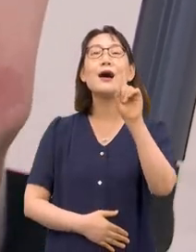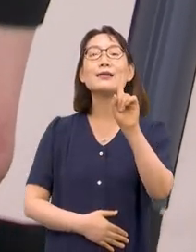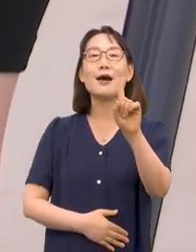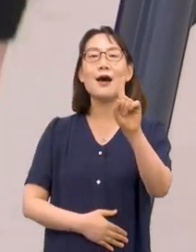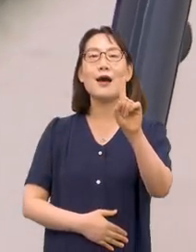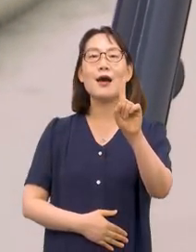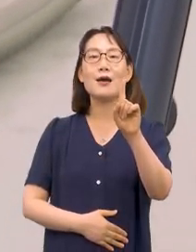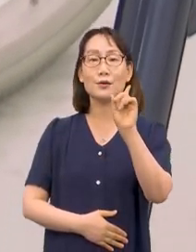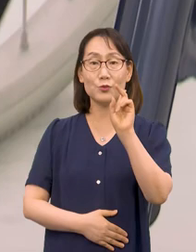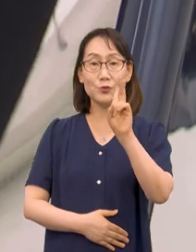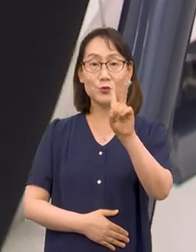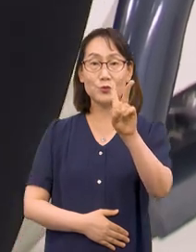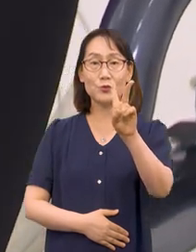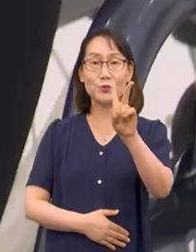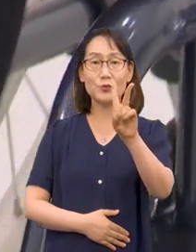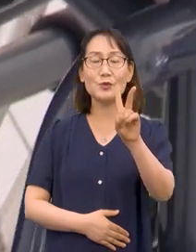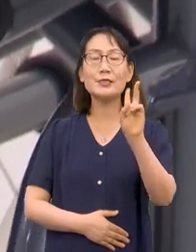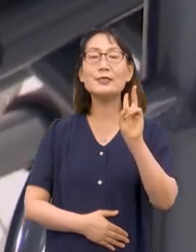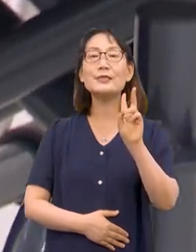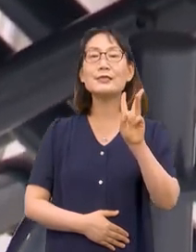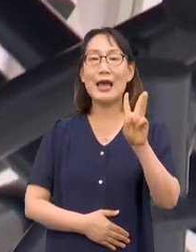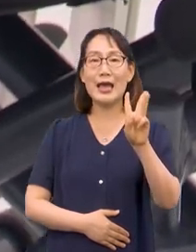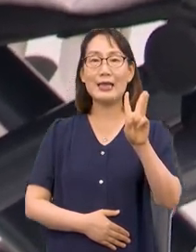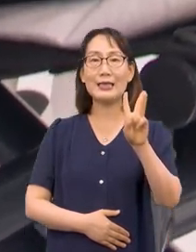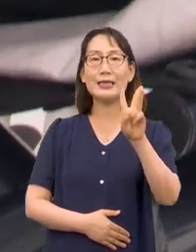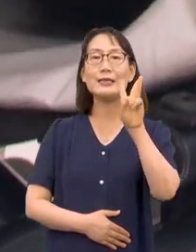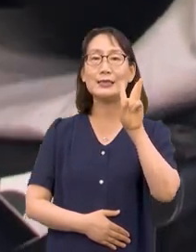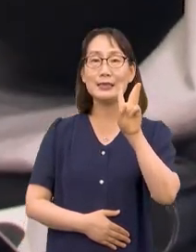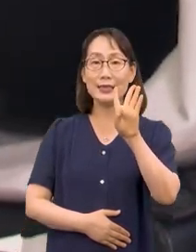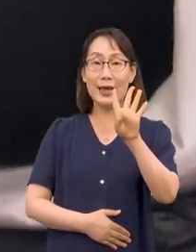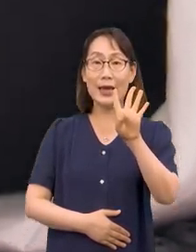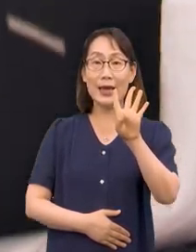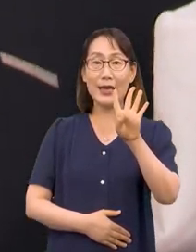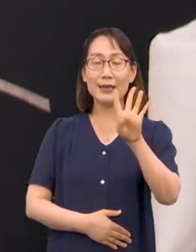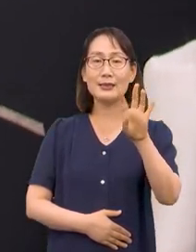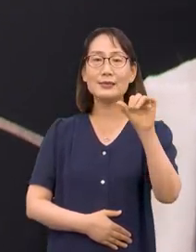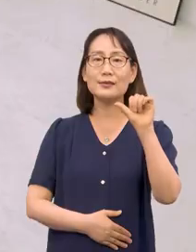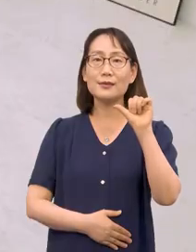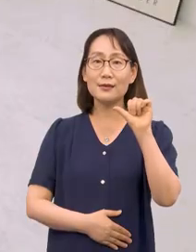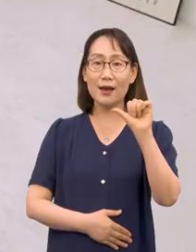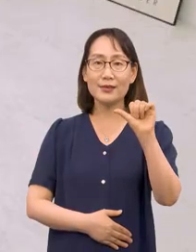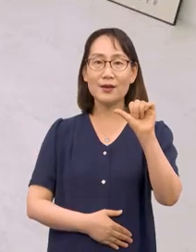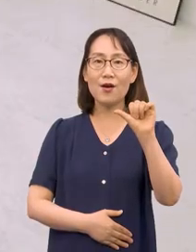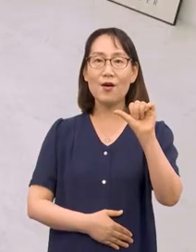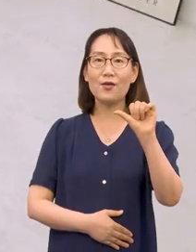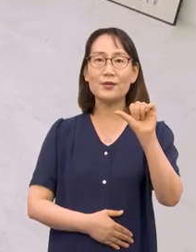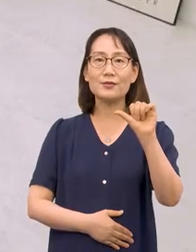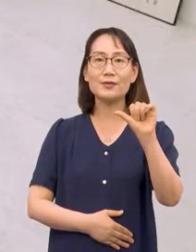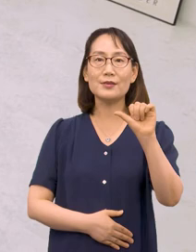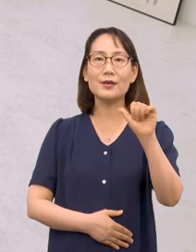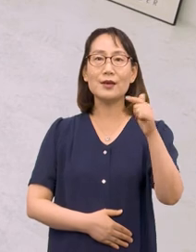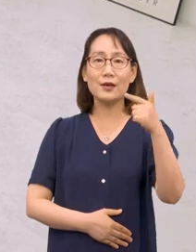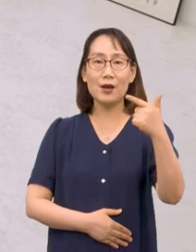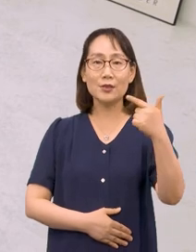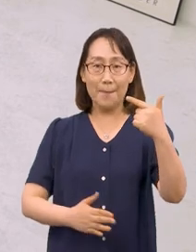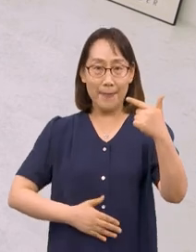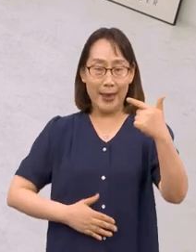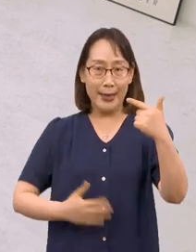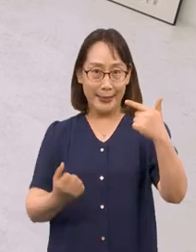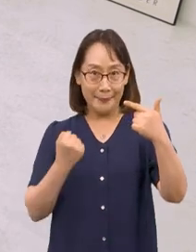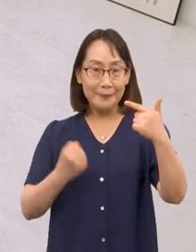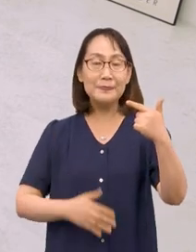하나, 둘, 셋, 넷, 다섯, 아랫배 조금 더 힘 주세요.